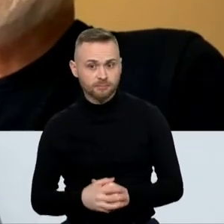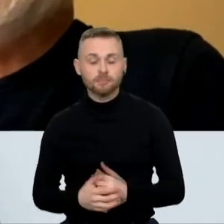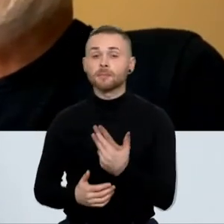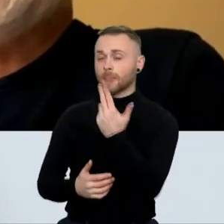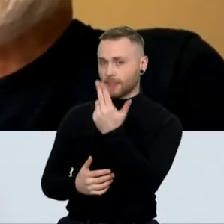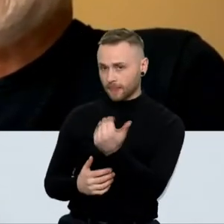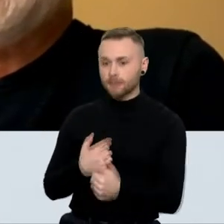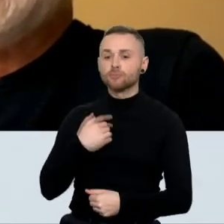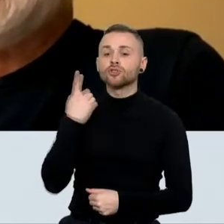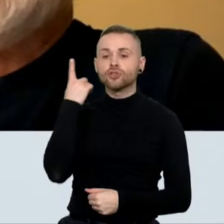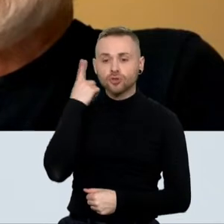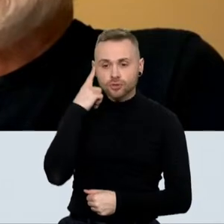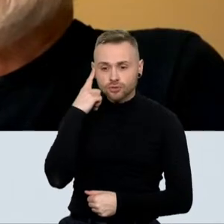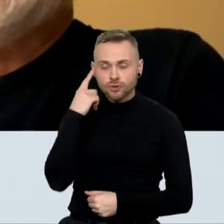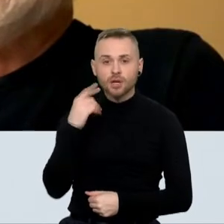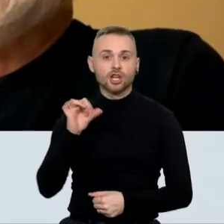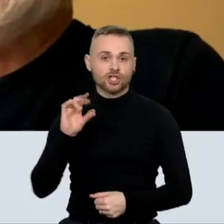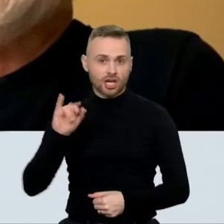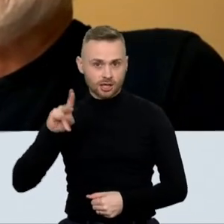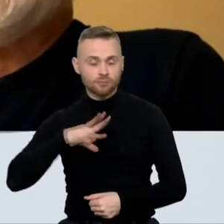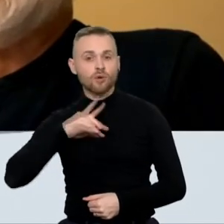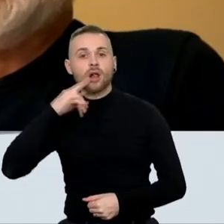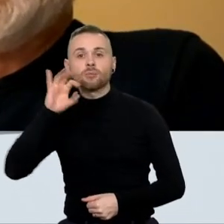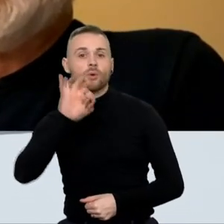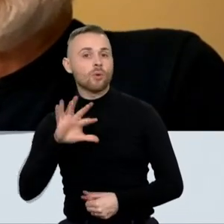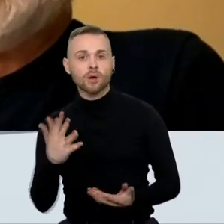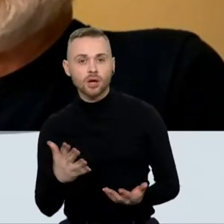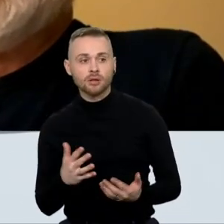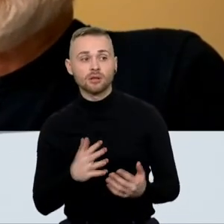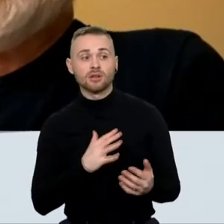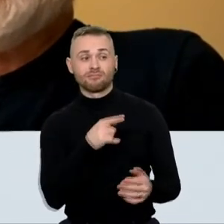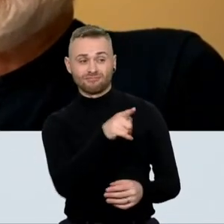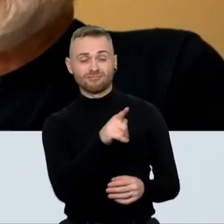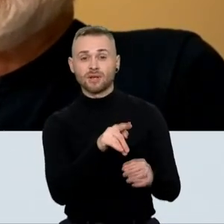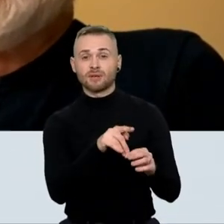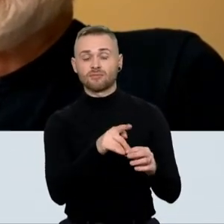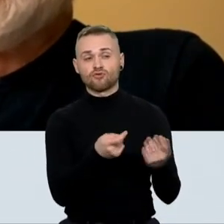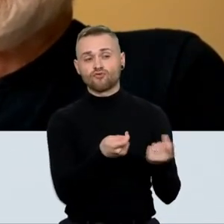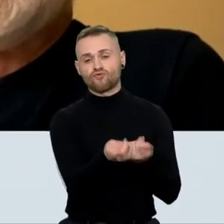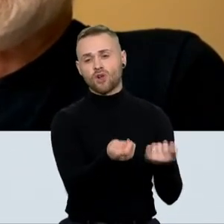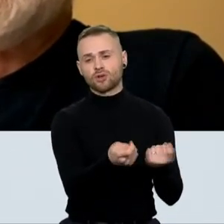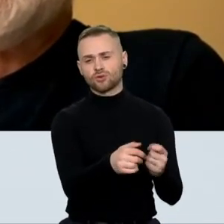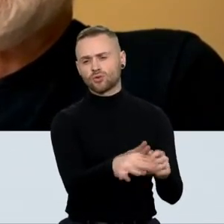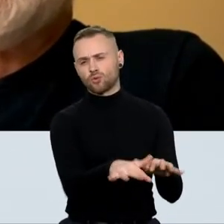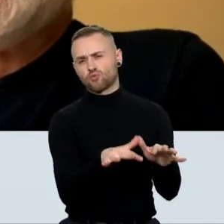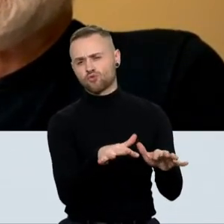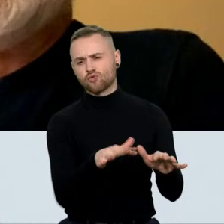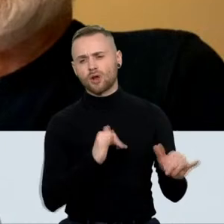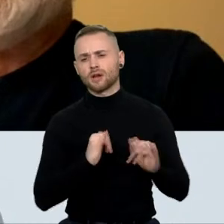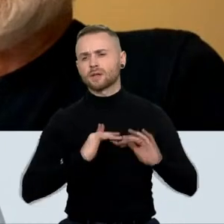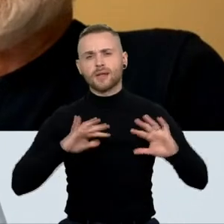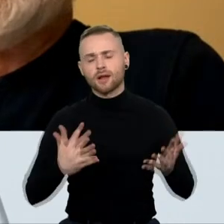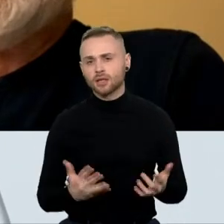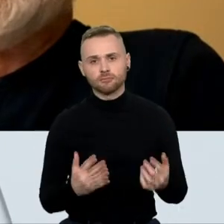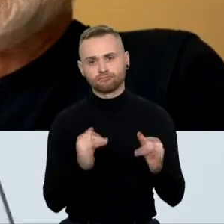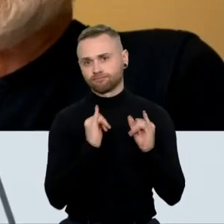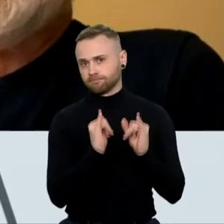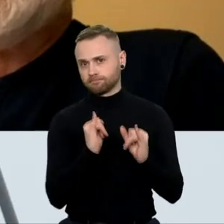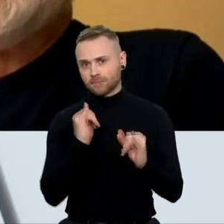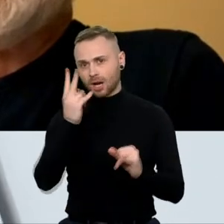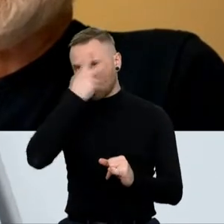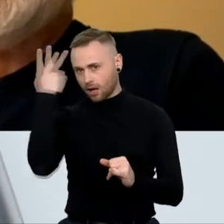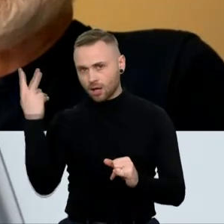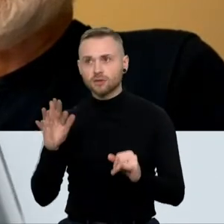Taip, girdžiu. Girdėjot ir ponio Šakalienė, kuri kalba, kad toks LGC svaldančiosios daugumos yra grėsmė nacionaliniam saugumui.